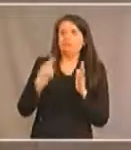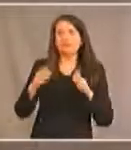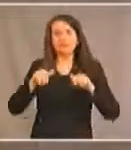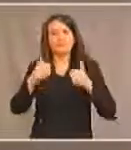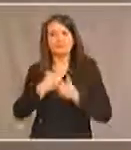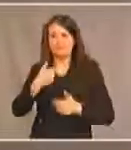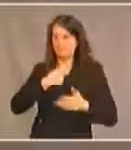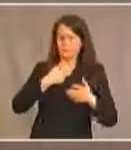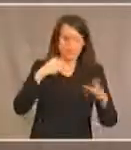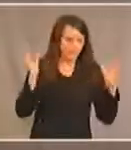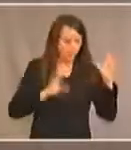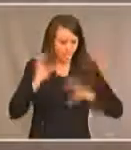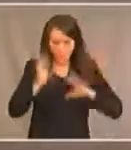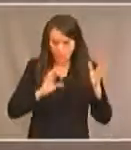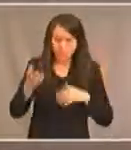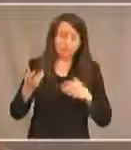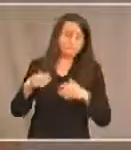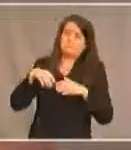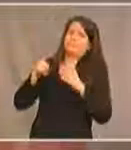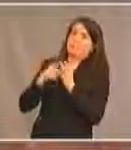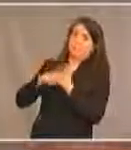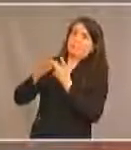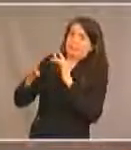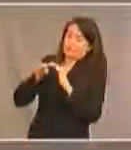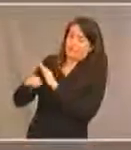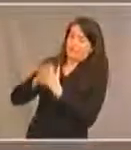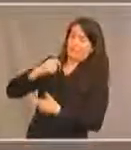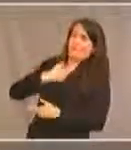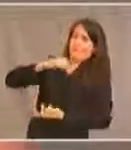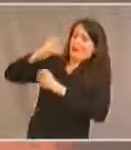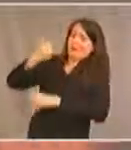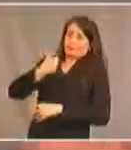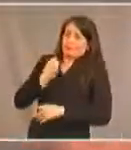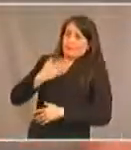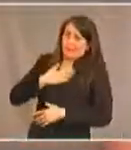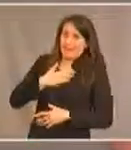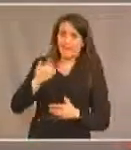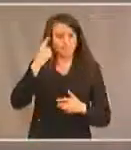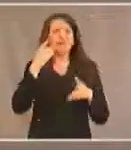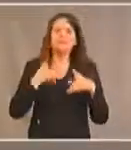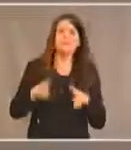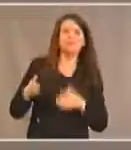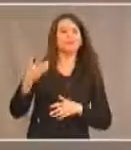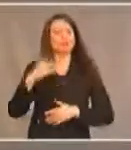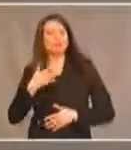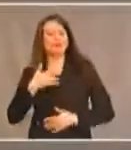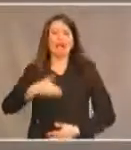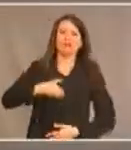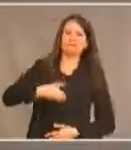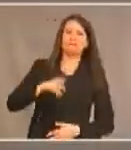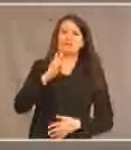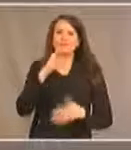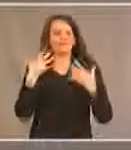défi pour moi de me retrouver dans mes transactions bancaires. Parfois, on se dit, bon, la méthode devrait être intuitive, devrait être très